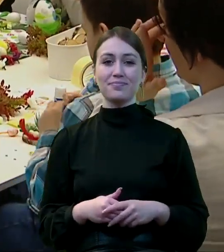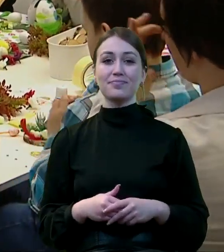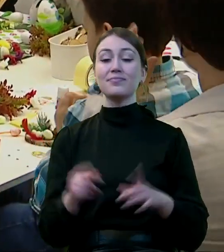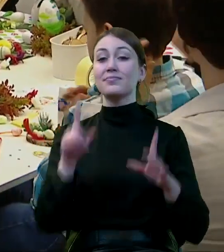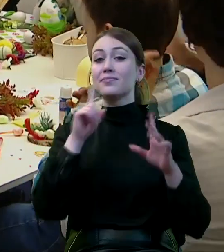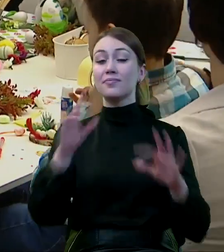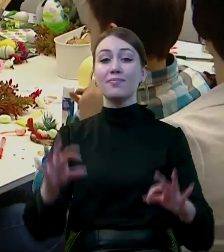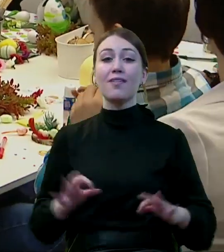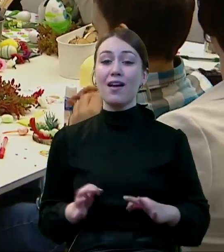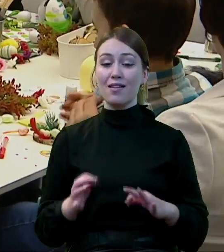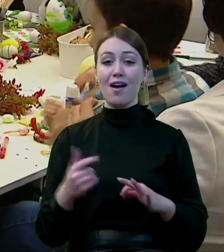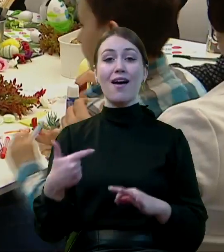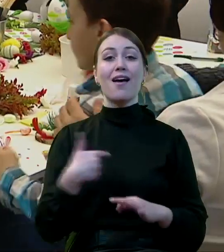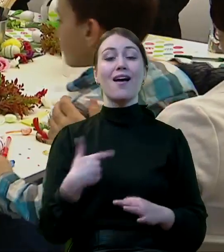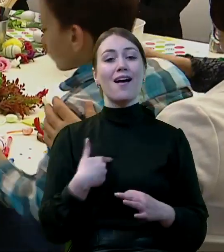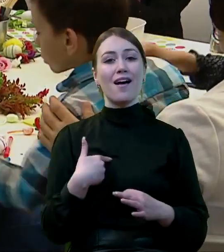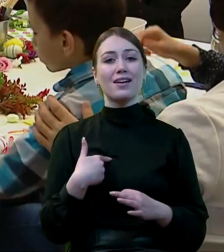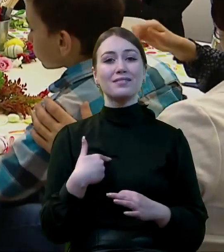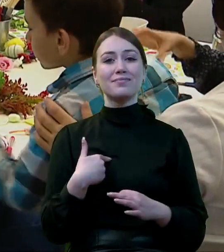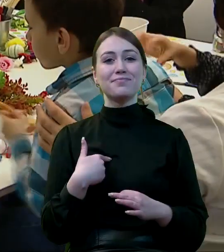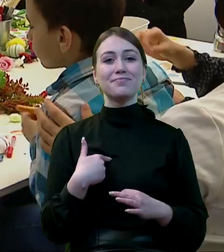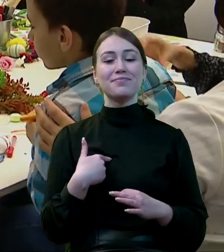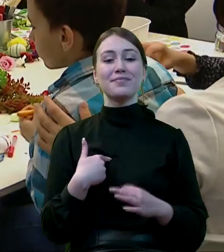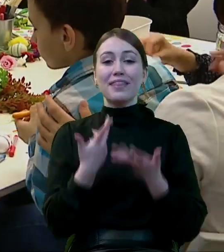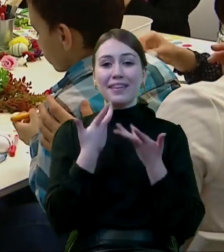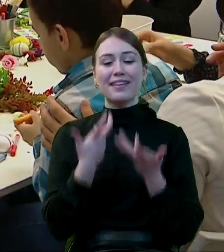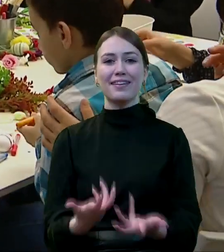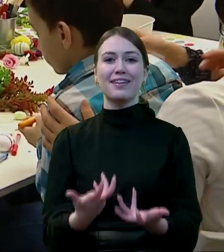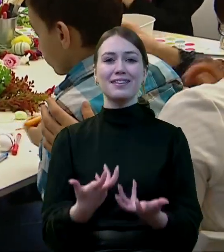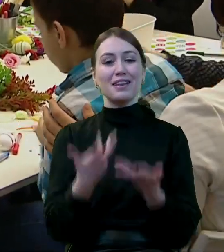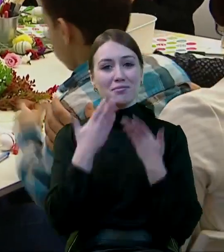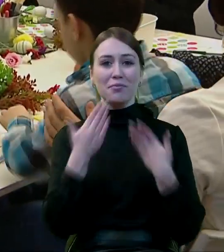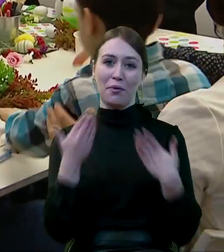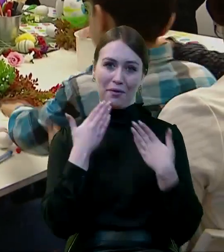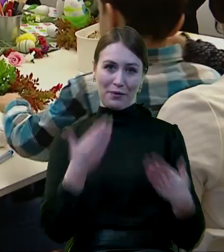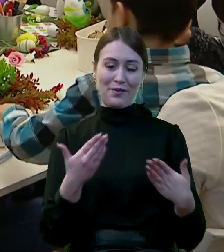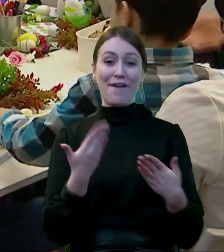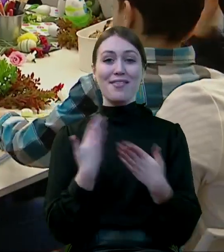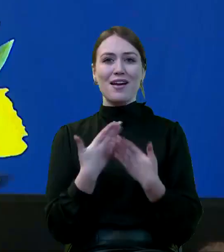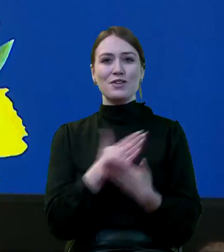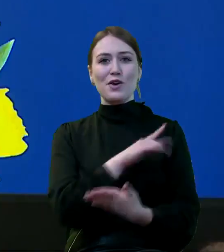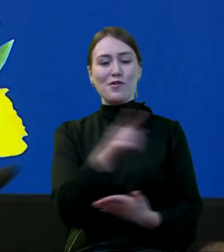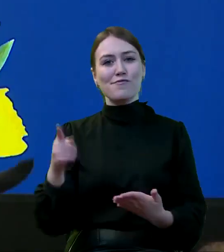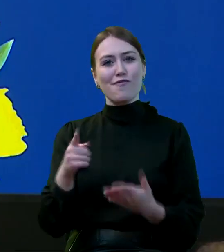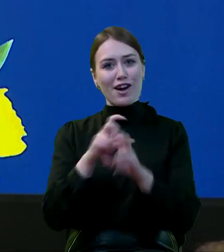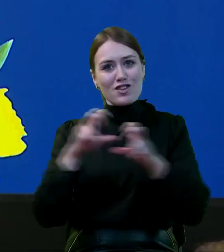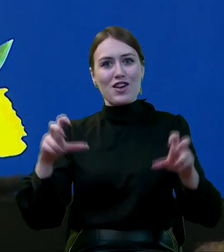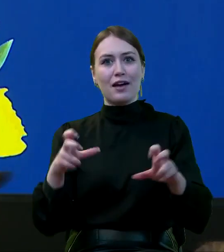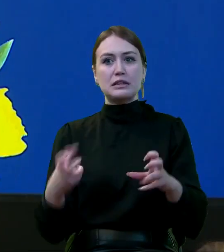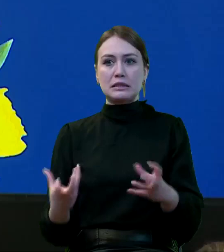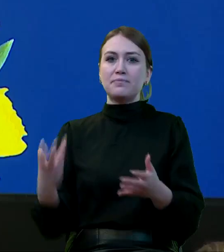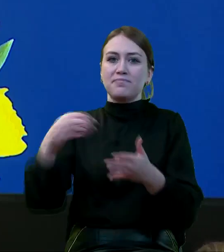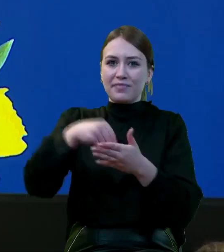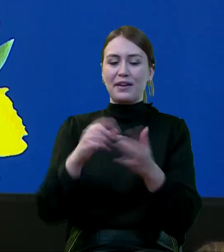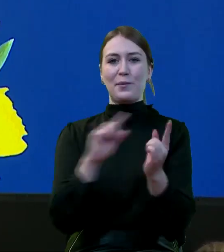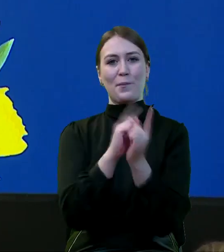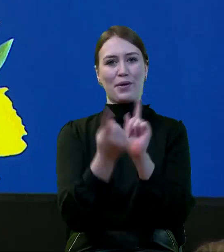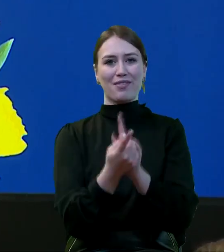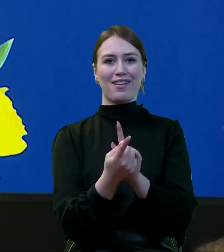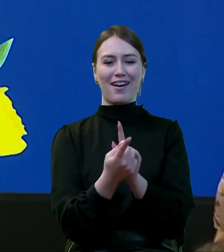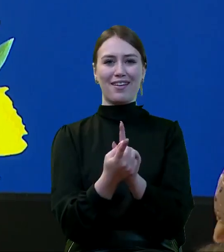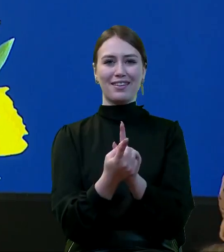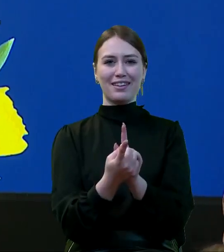Szanowni państwo, ja przede wszystkim chciałbym podziękować, że znaleźli państwo czas, żeby się z nami tutaj dzisiaj